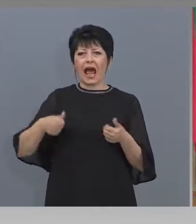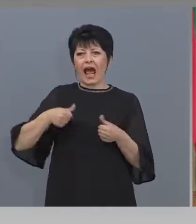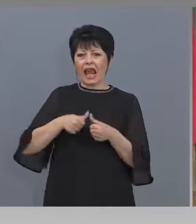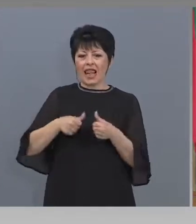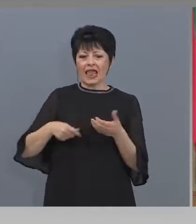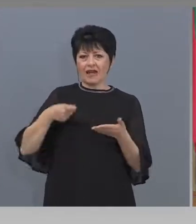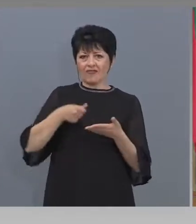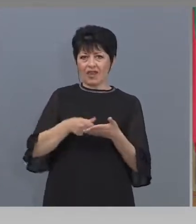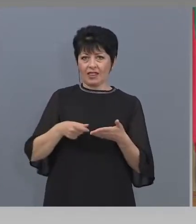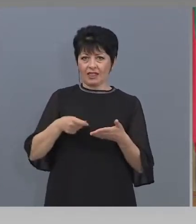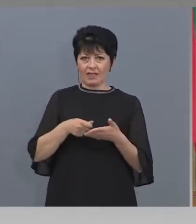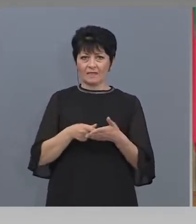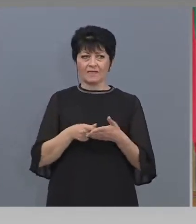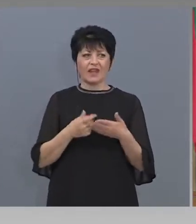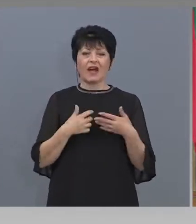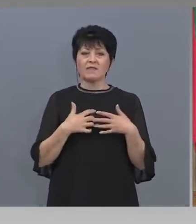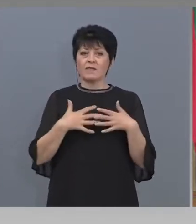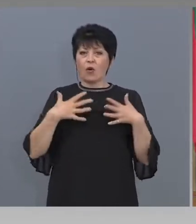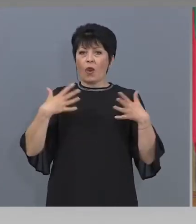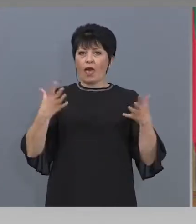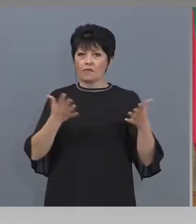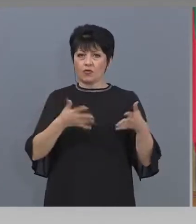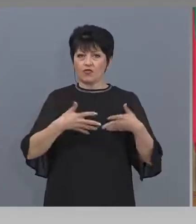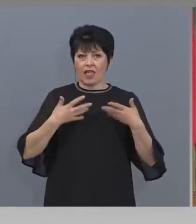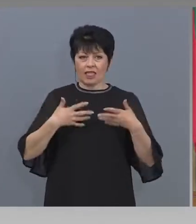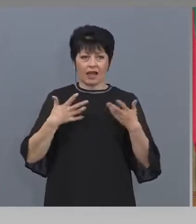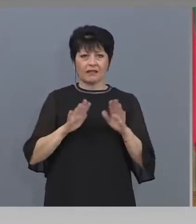най-голямото ни желание е на всички да помогне.